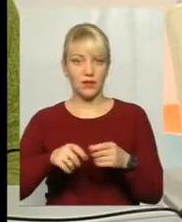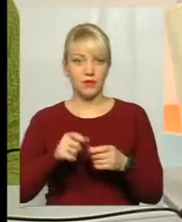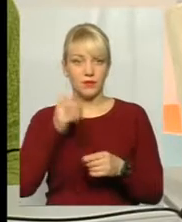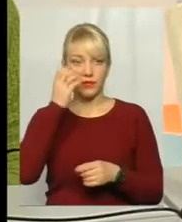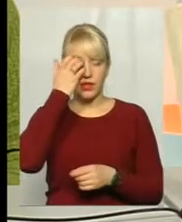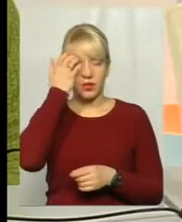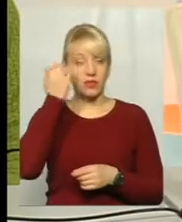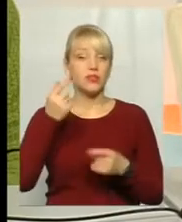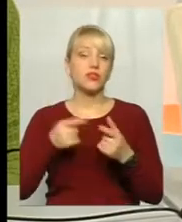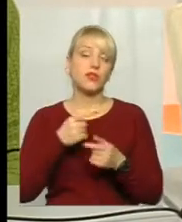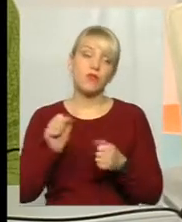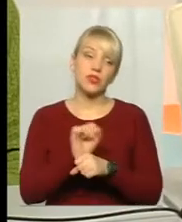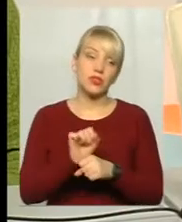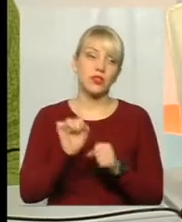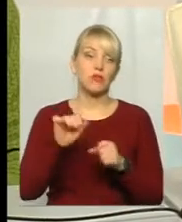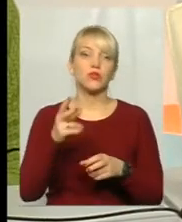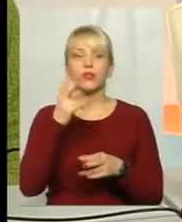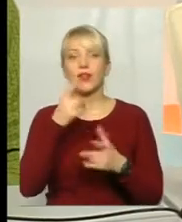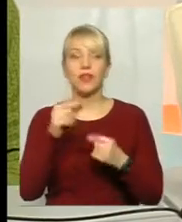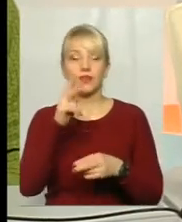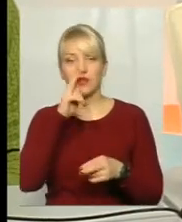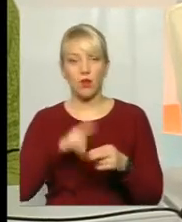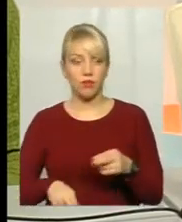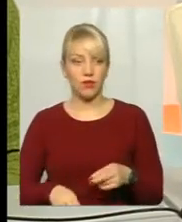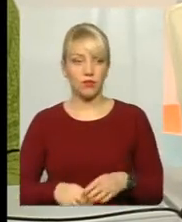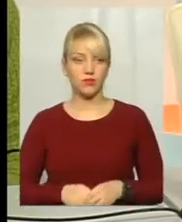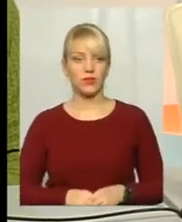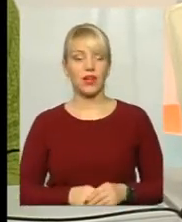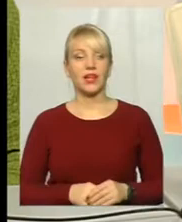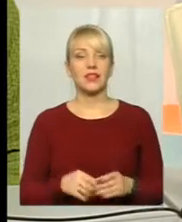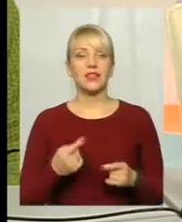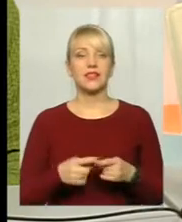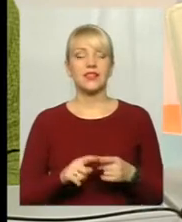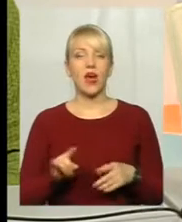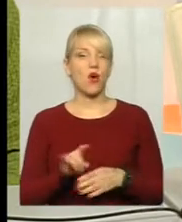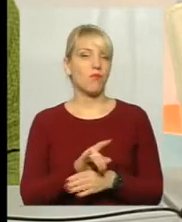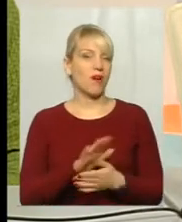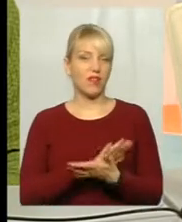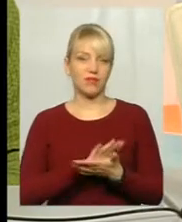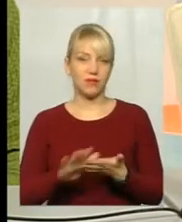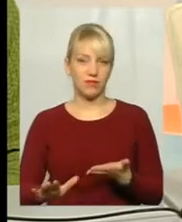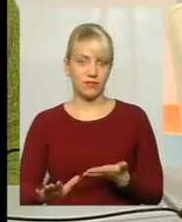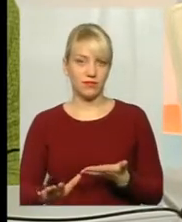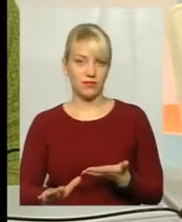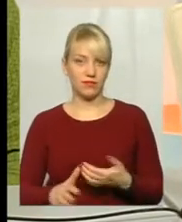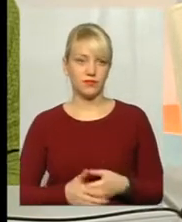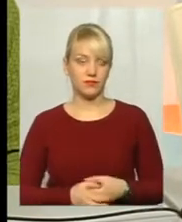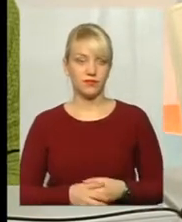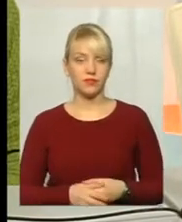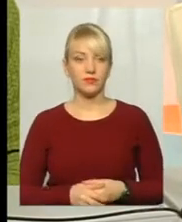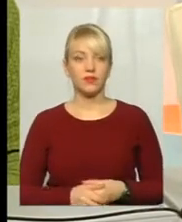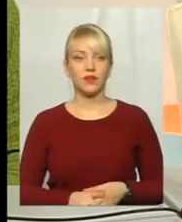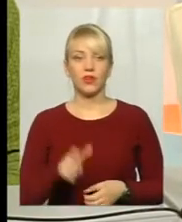чи в машині, може він десь загубив. Це, як кажуть, вже просто обман, це вже, люди